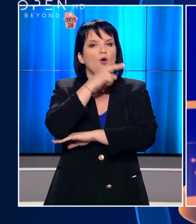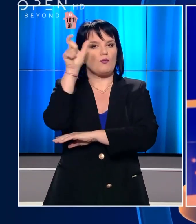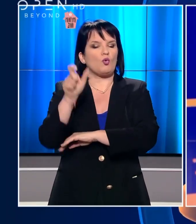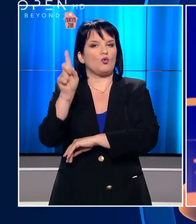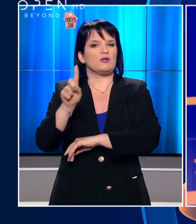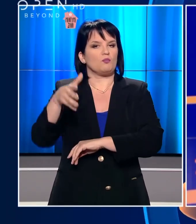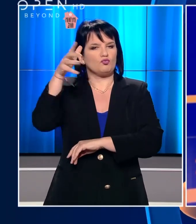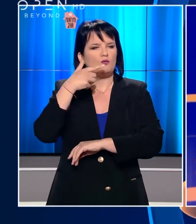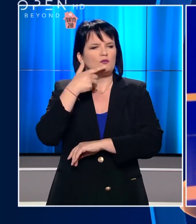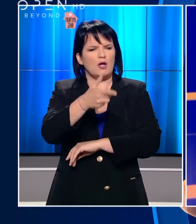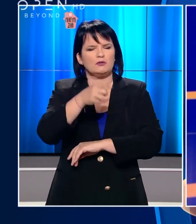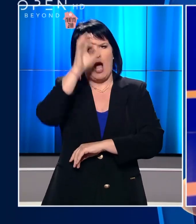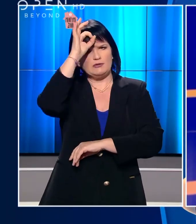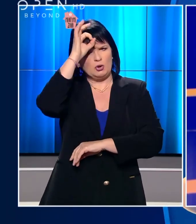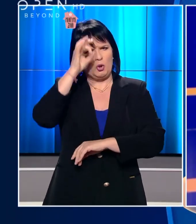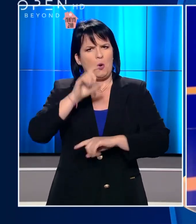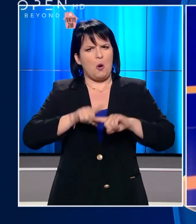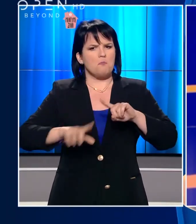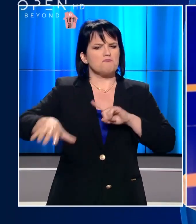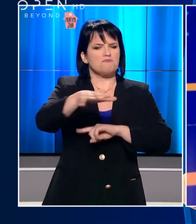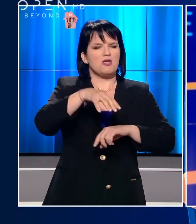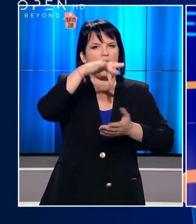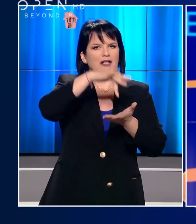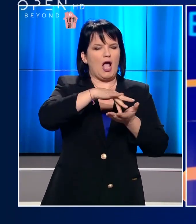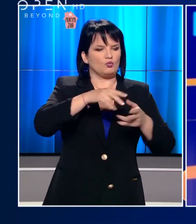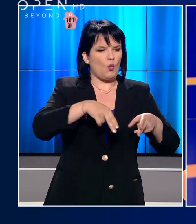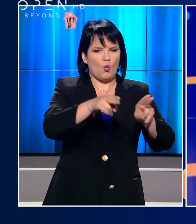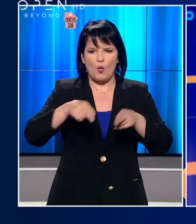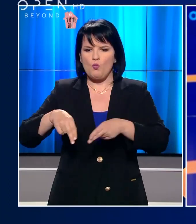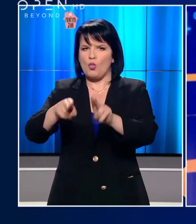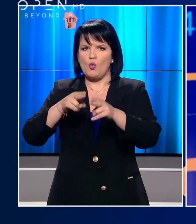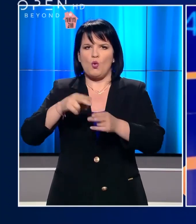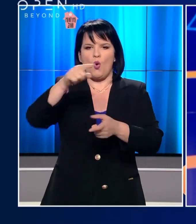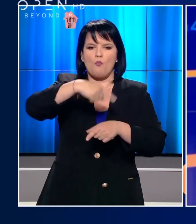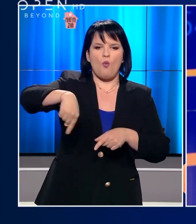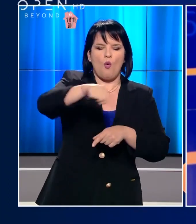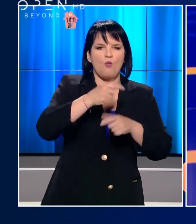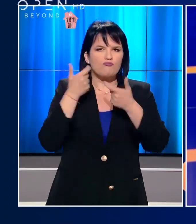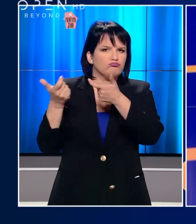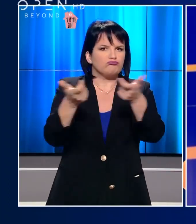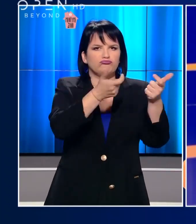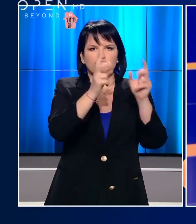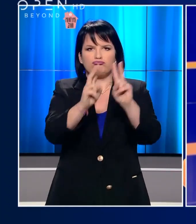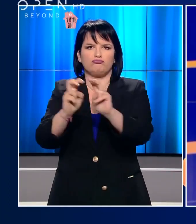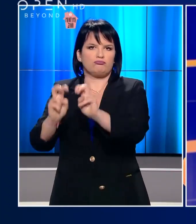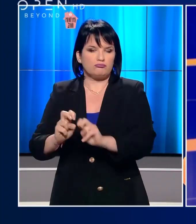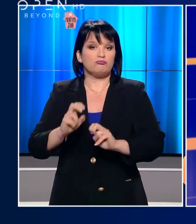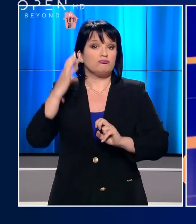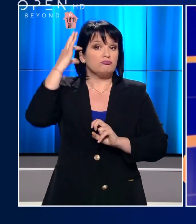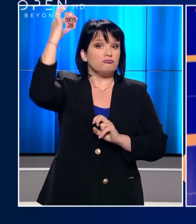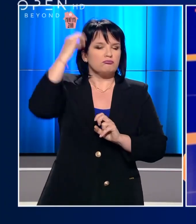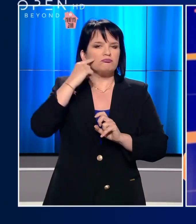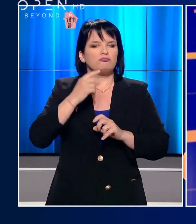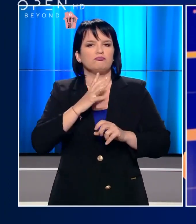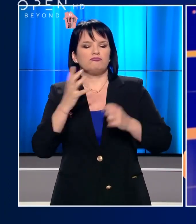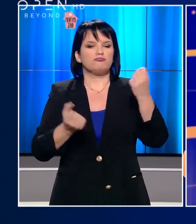πραγματοποιούνται από άνδρες της ελληνικής αστυνομίας σε κεντρικούς δρόμους και οδικές αρτηρίες της χώρας. Στις περισσότερες περιπτώσεις, οδηγοί